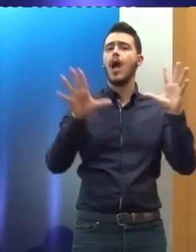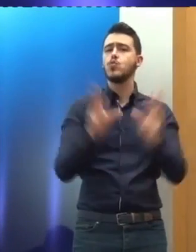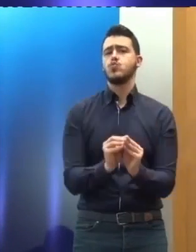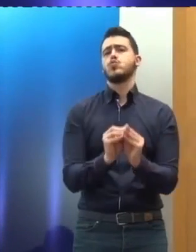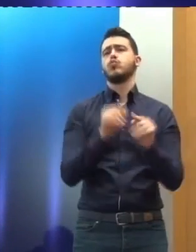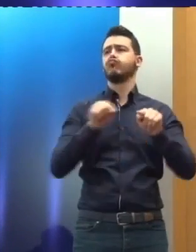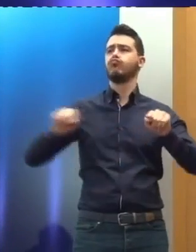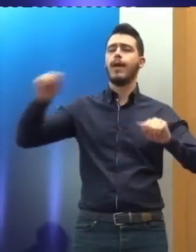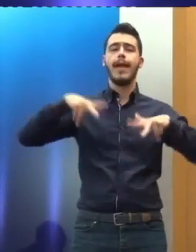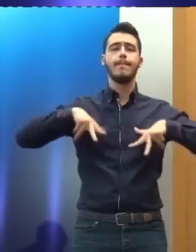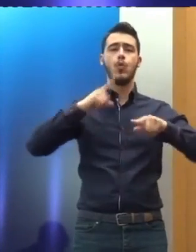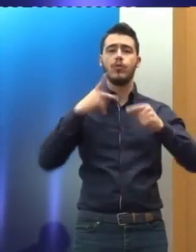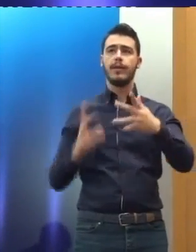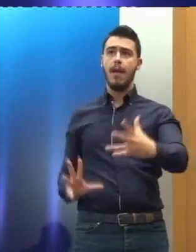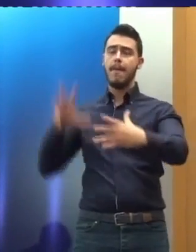γραμματέα.